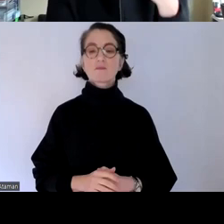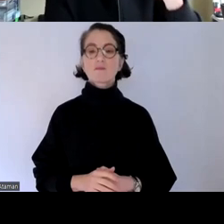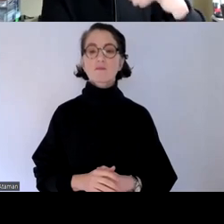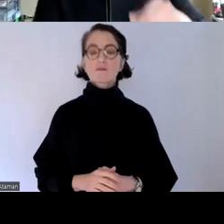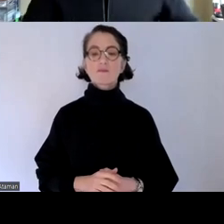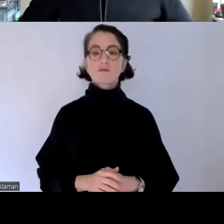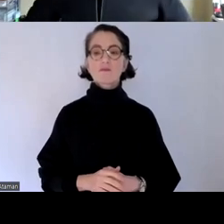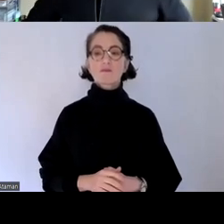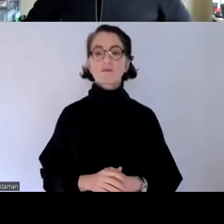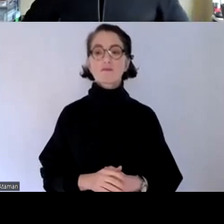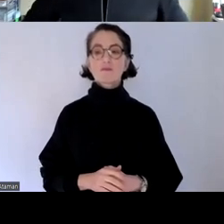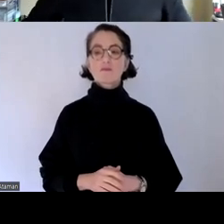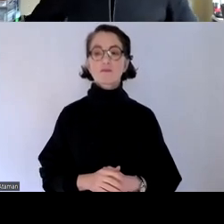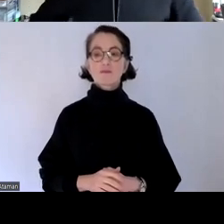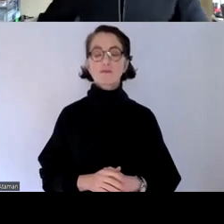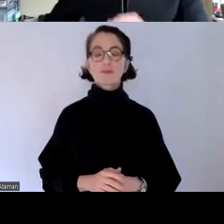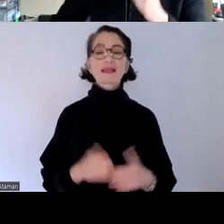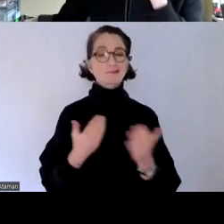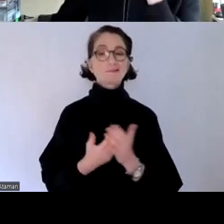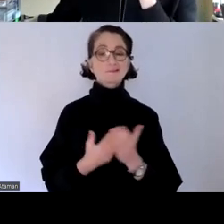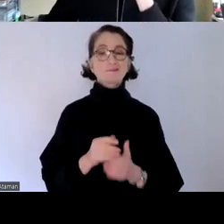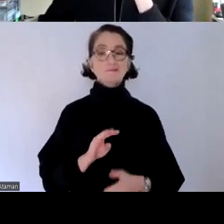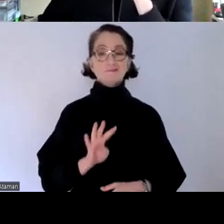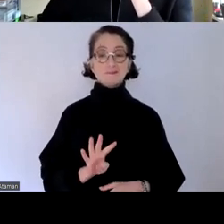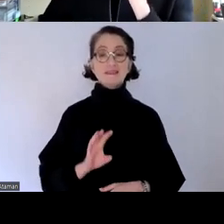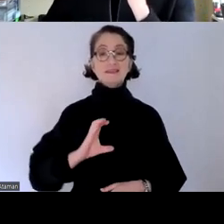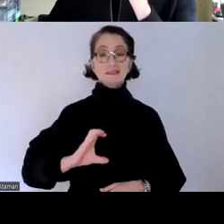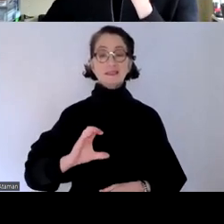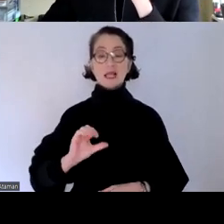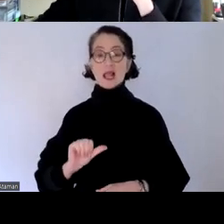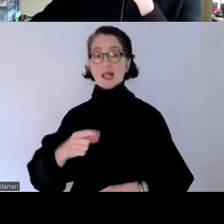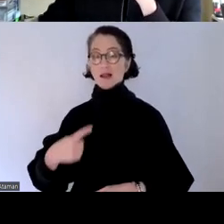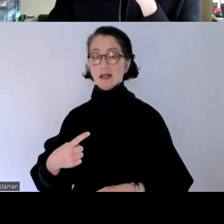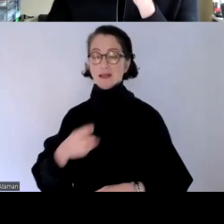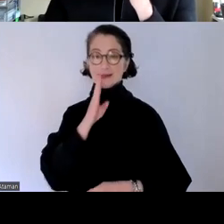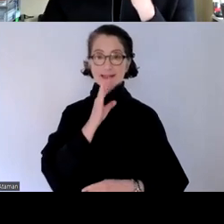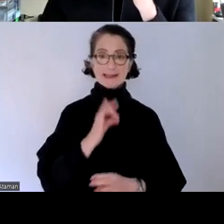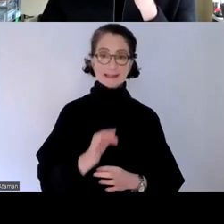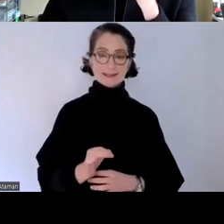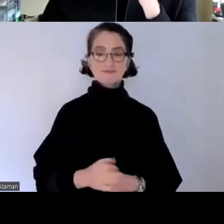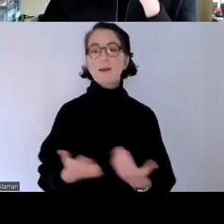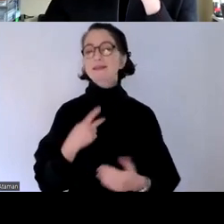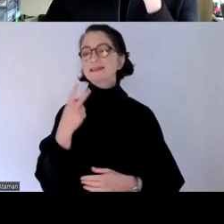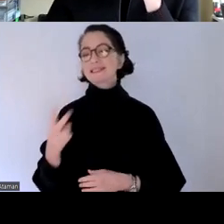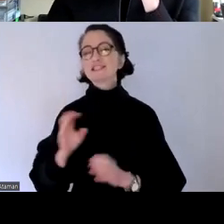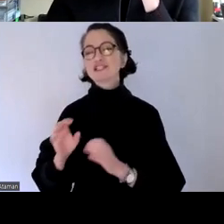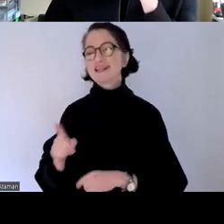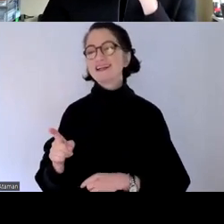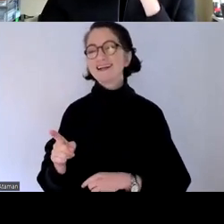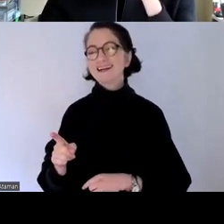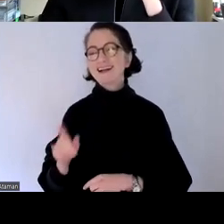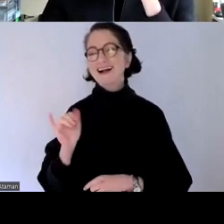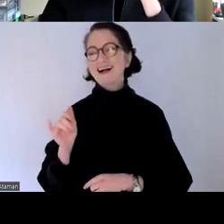diese wcag richtlinien die ja ich sehe hier im chat natürlich na klar jetzt ganz neu